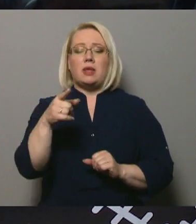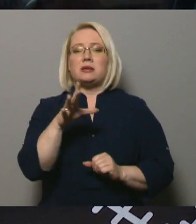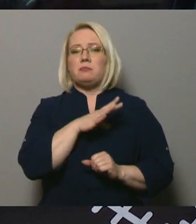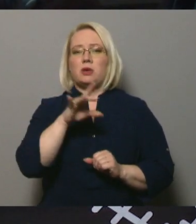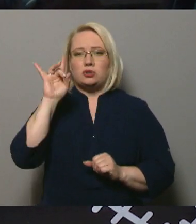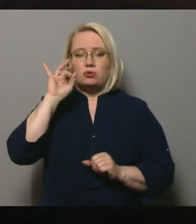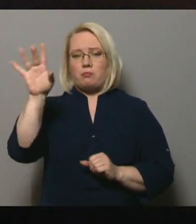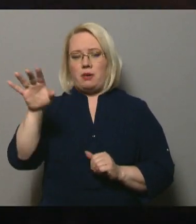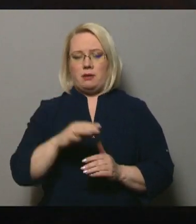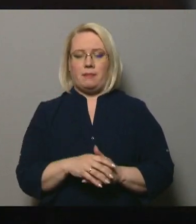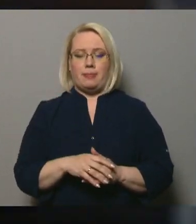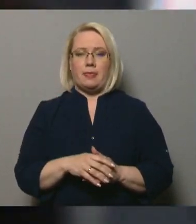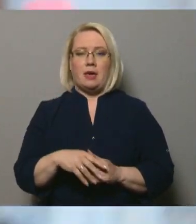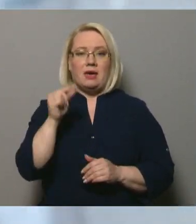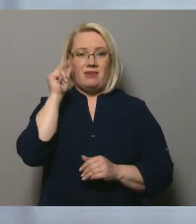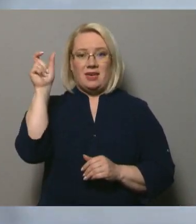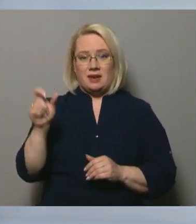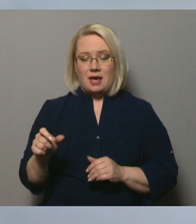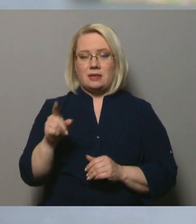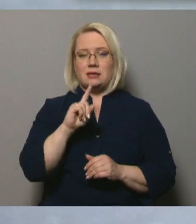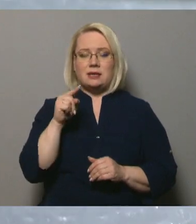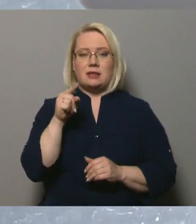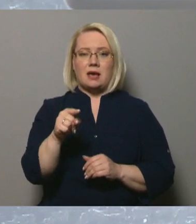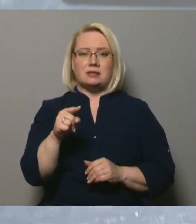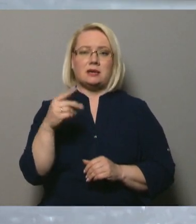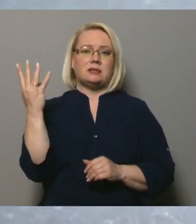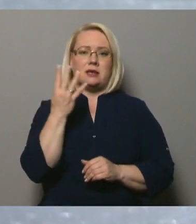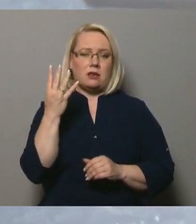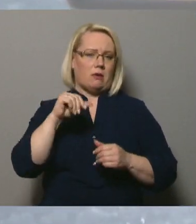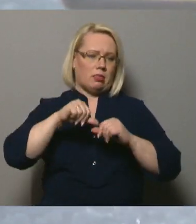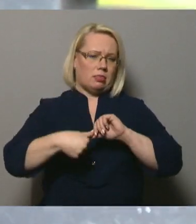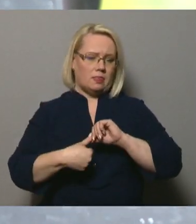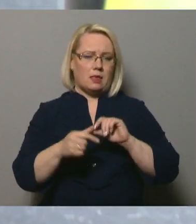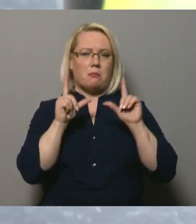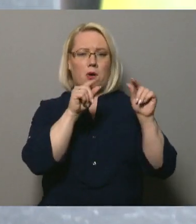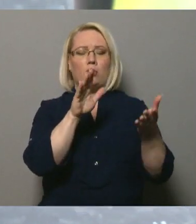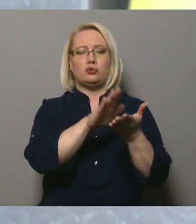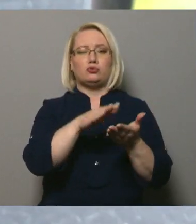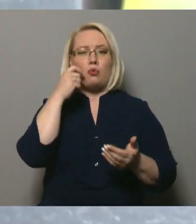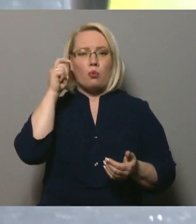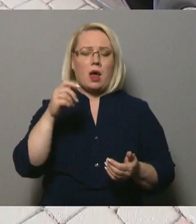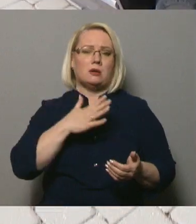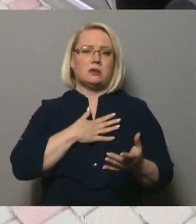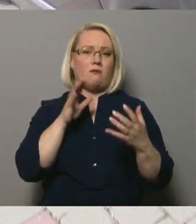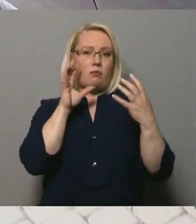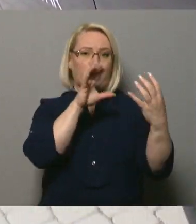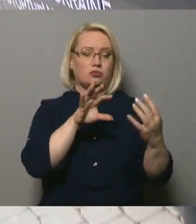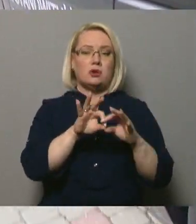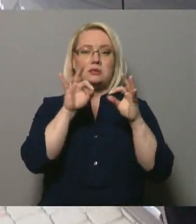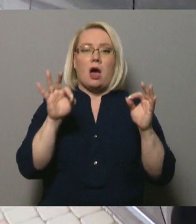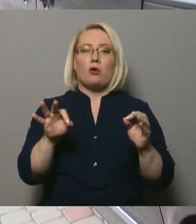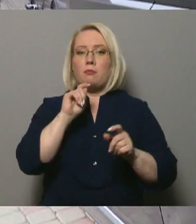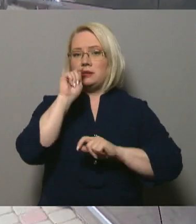bija superīgi. Aikars ir viens no tiem, kurš joprojām ceturtdienas vakaros dodas uz Ukraiņu ar savu busiņu. No sākums